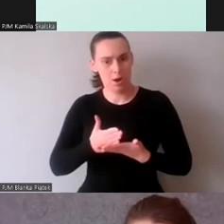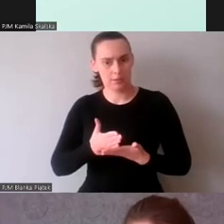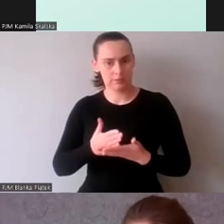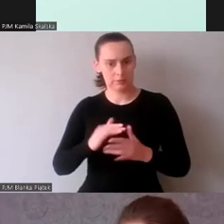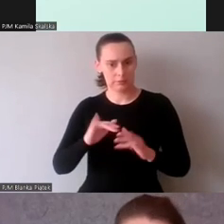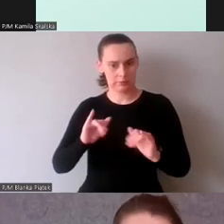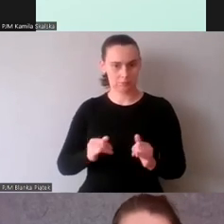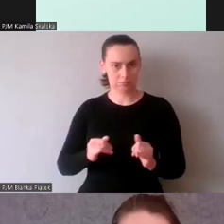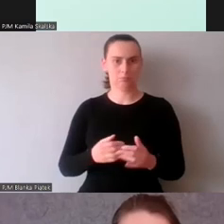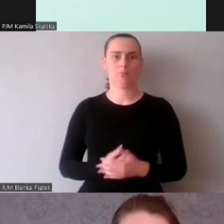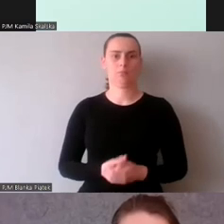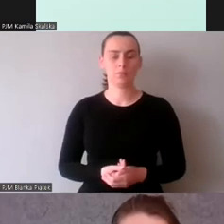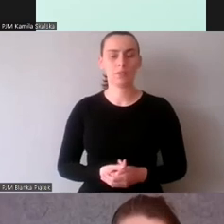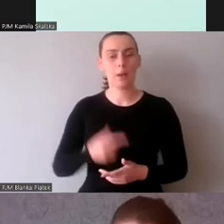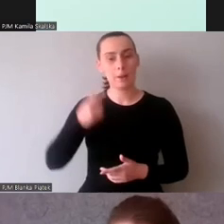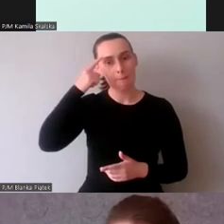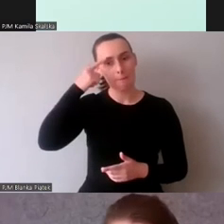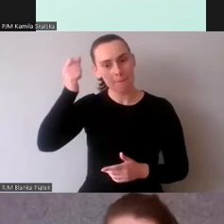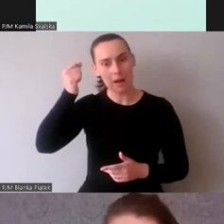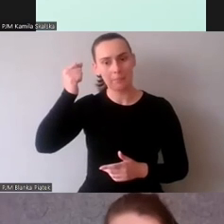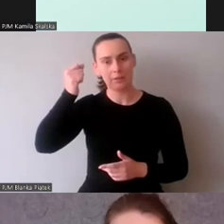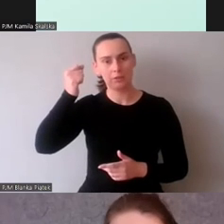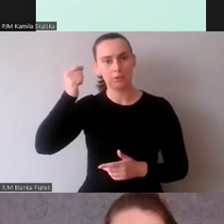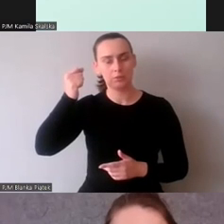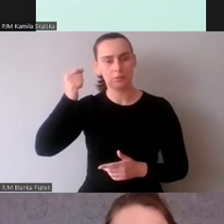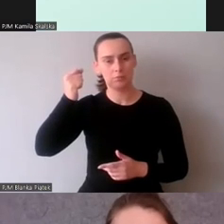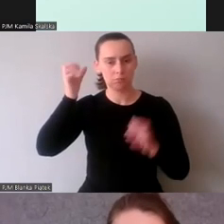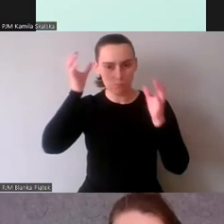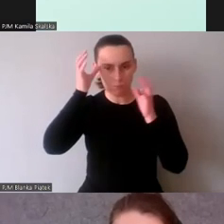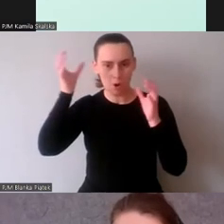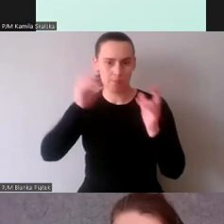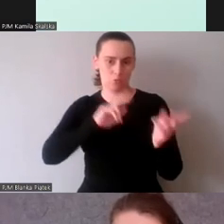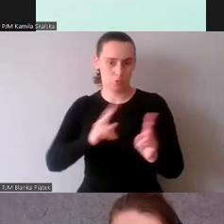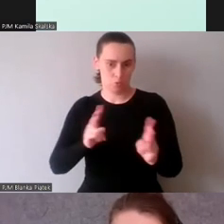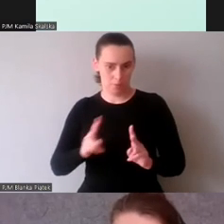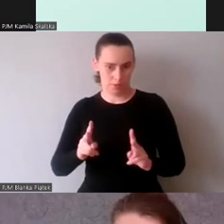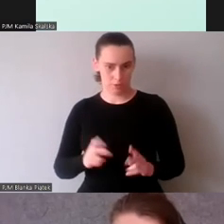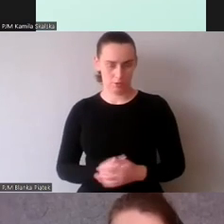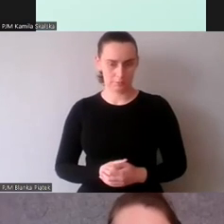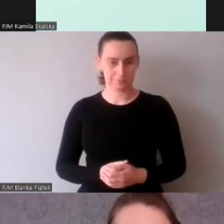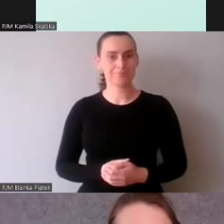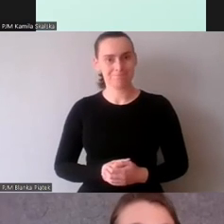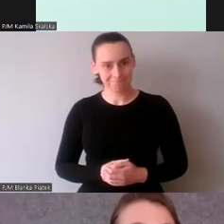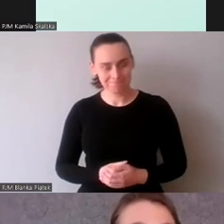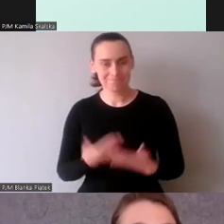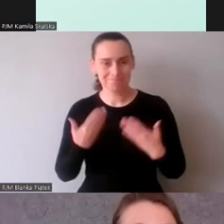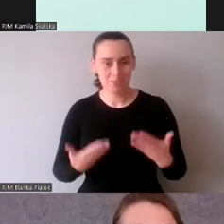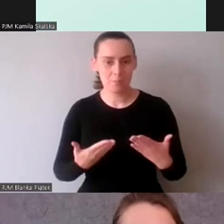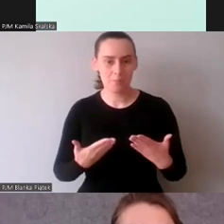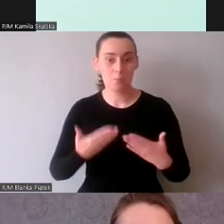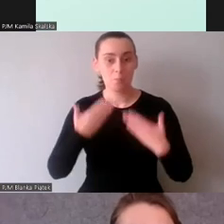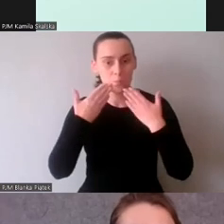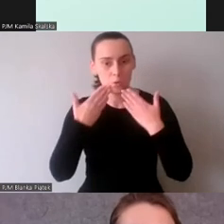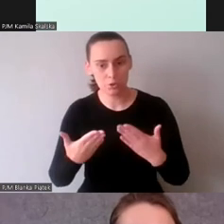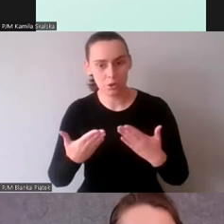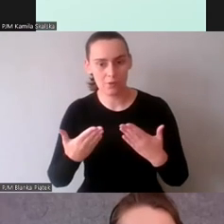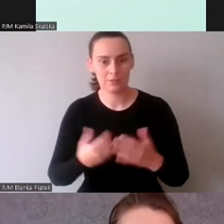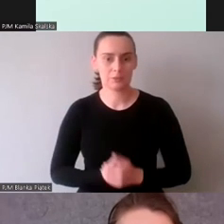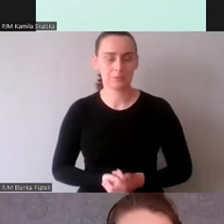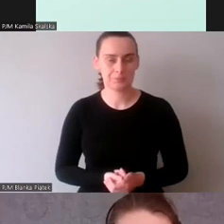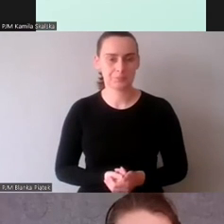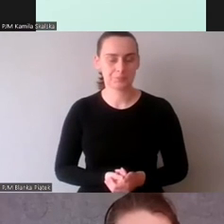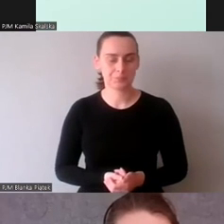pojemność pamięci tłumaczeniowej. Chciałabym podziękować Państwu za wysłuchanie